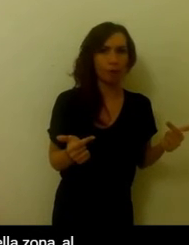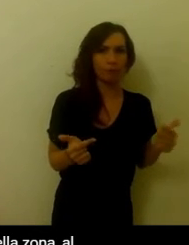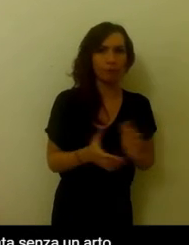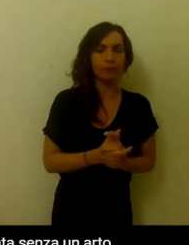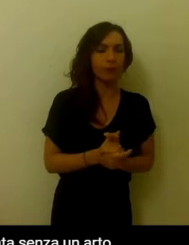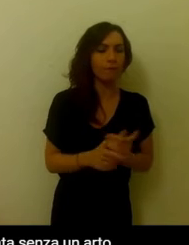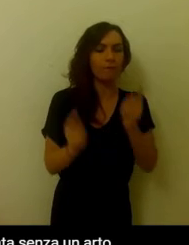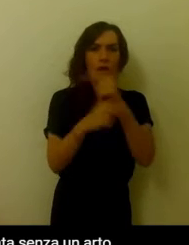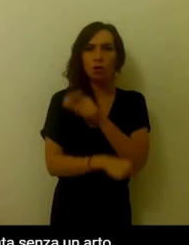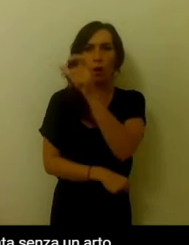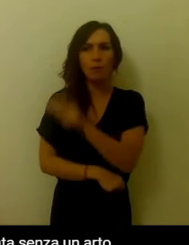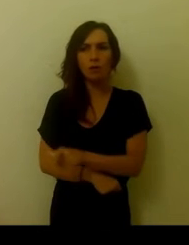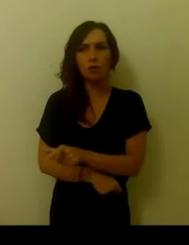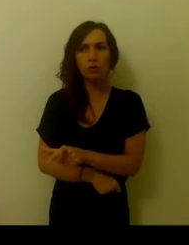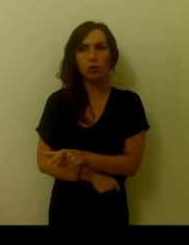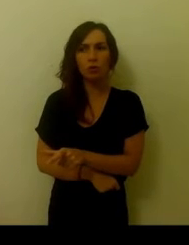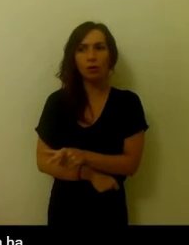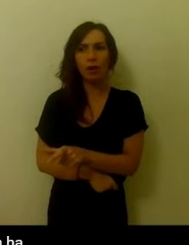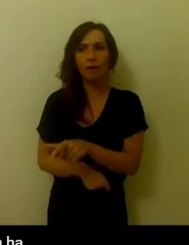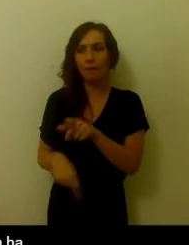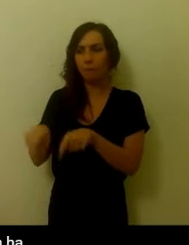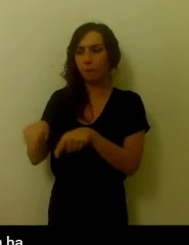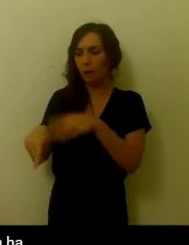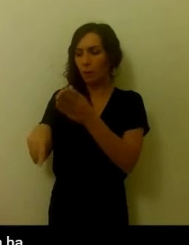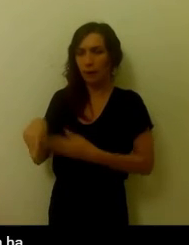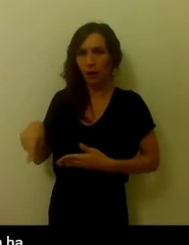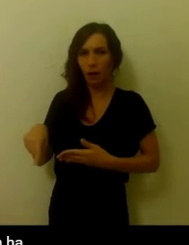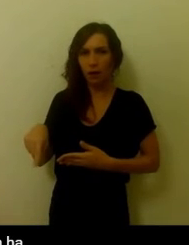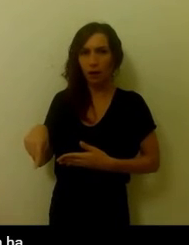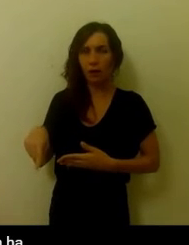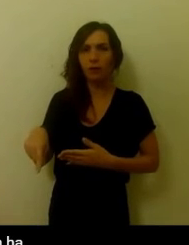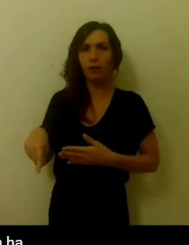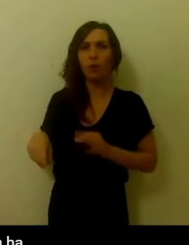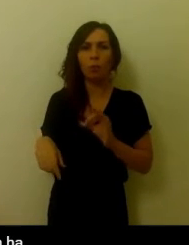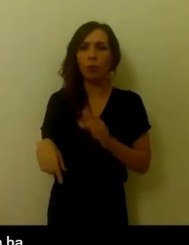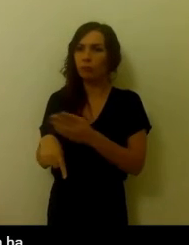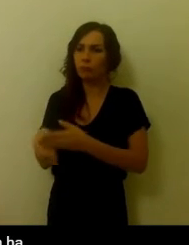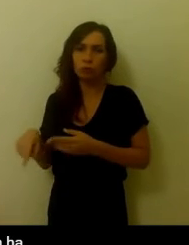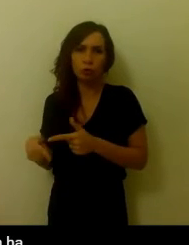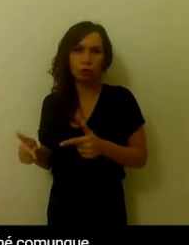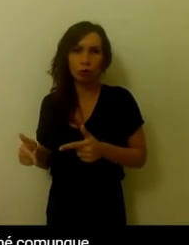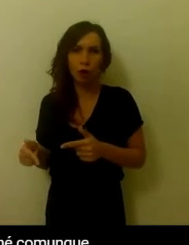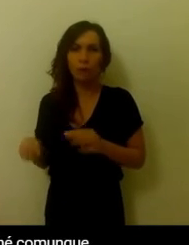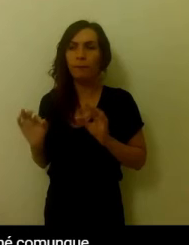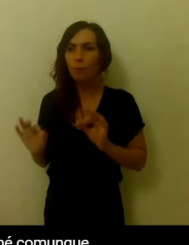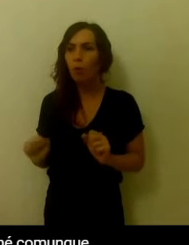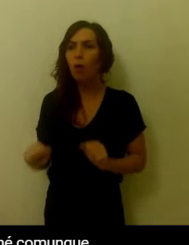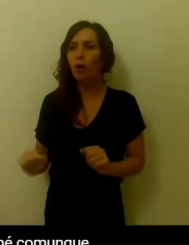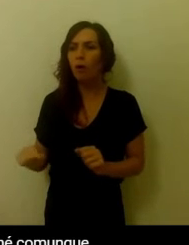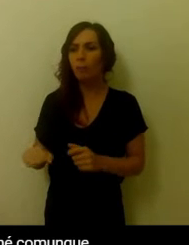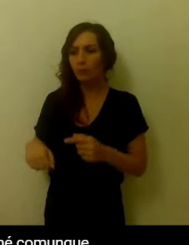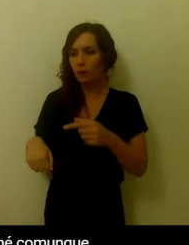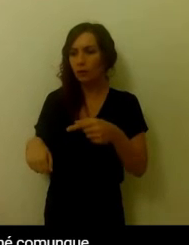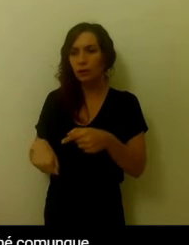Al contrario una persona amputata o addirittura nata senza un arto potrà soffrire in quella zona che non ha. Infatti c'è una